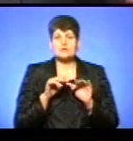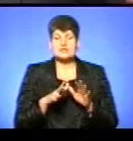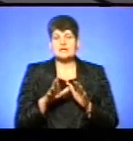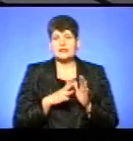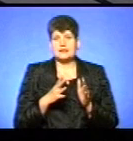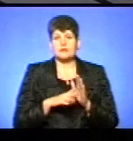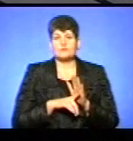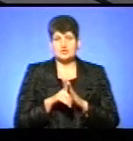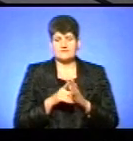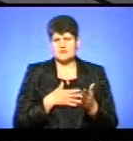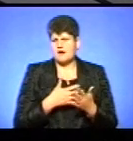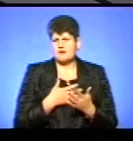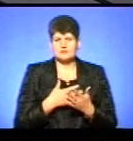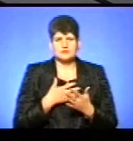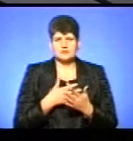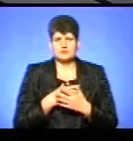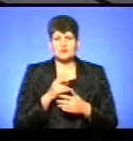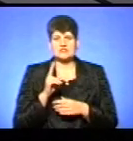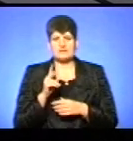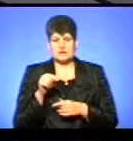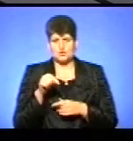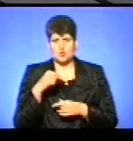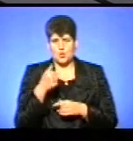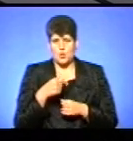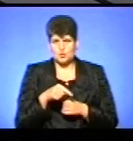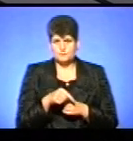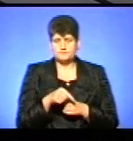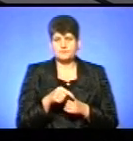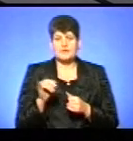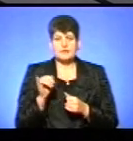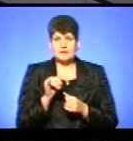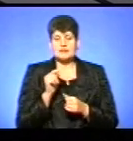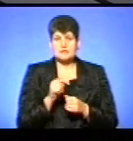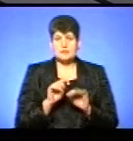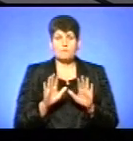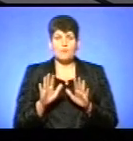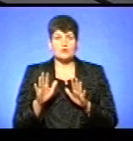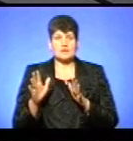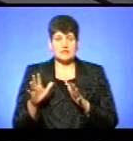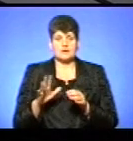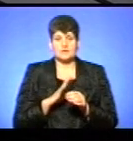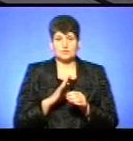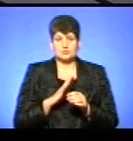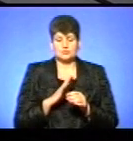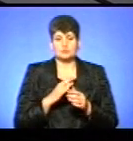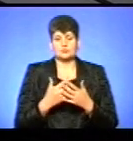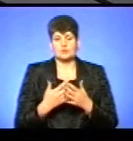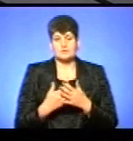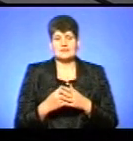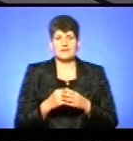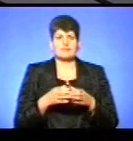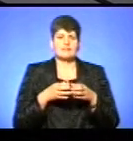почався дуже активно з квітня цього року. І ті події, які відбувалися, тобто і